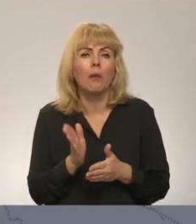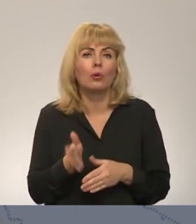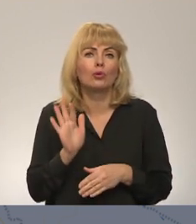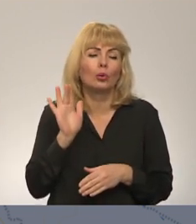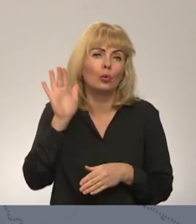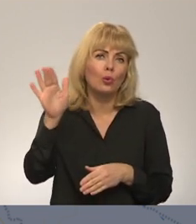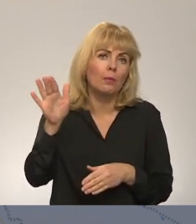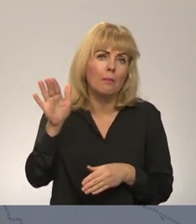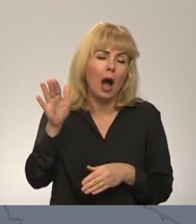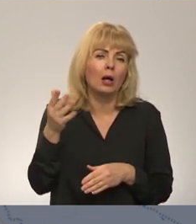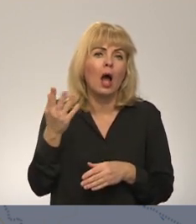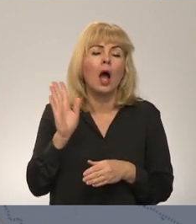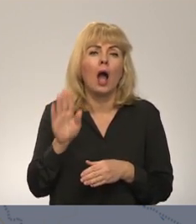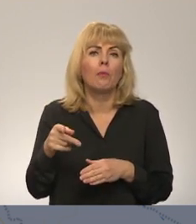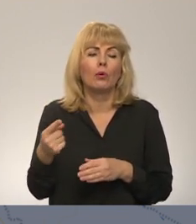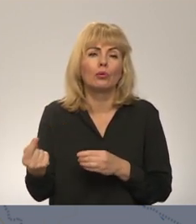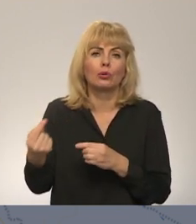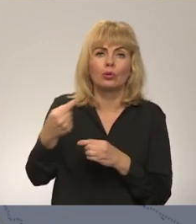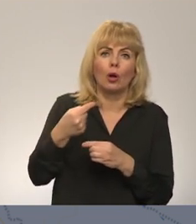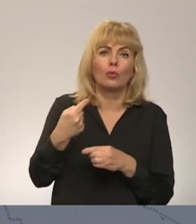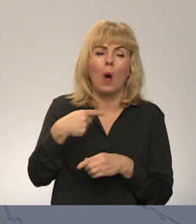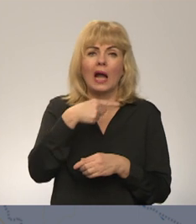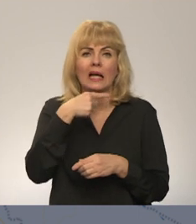no Krivijas pust pret Ukraina.